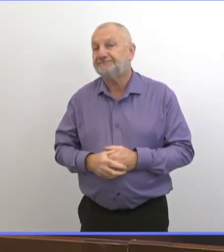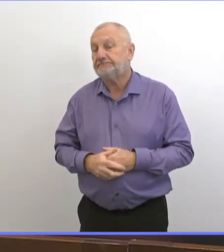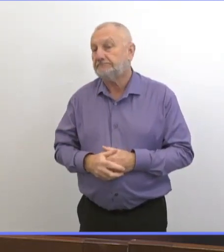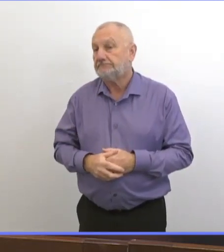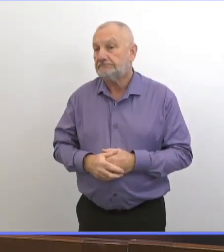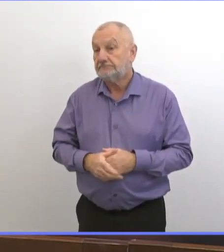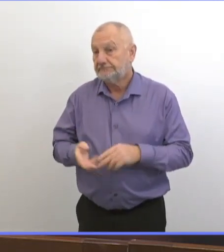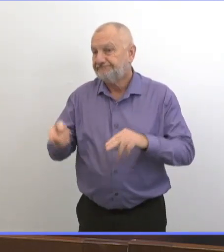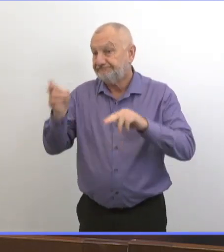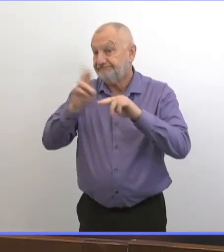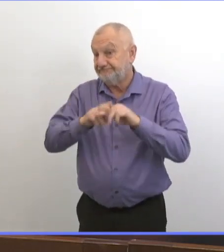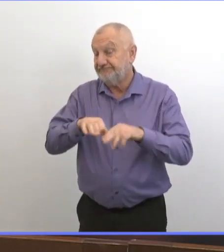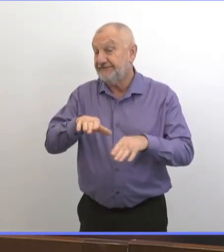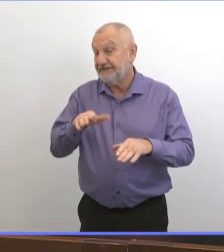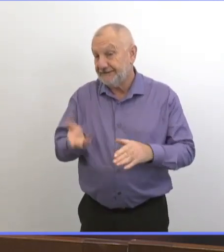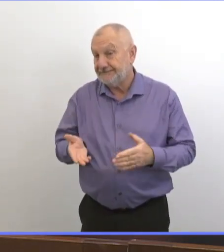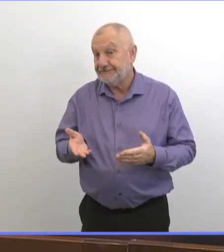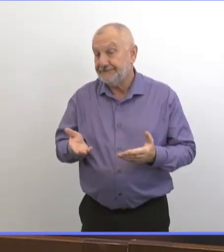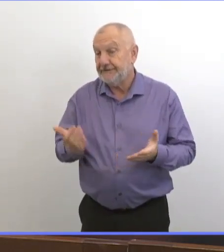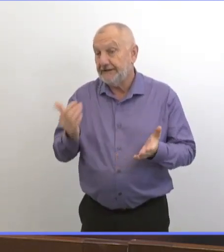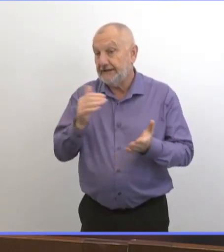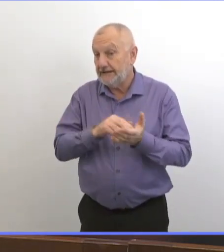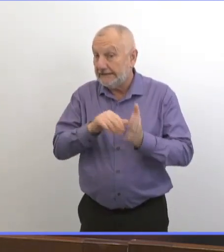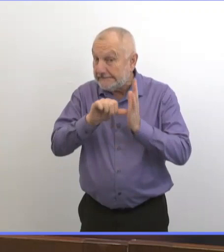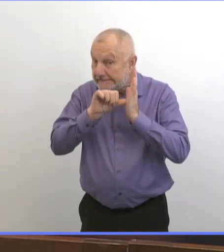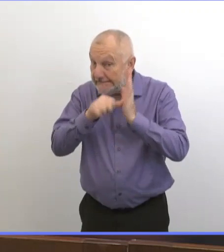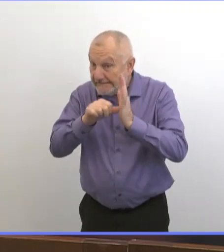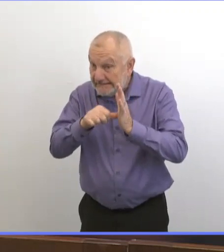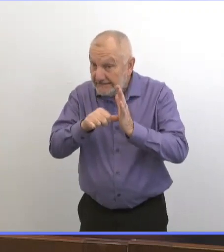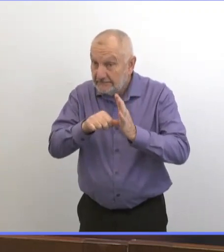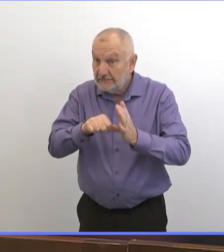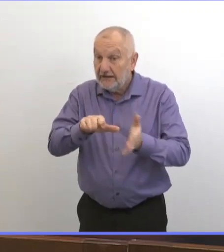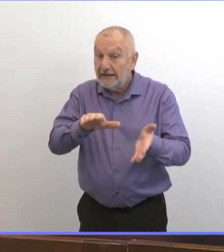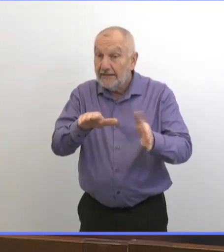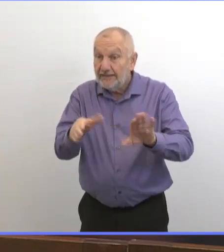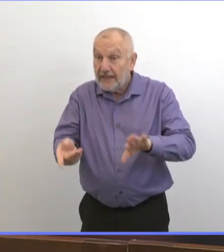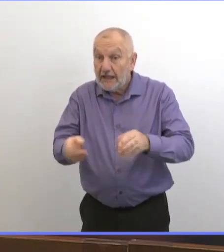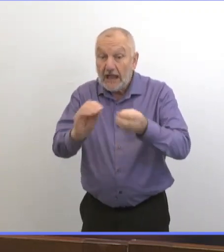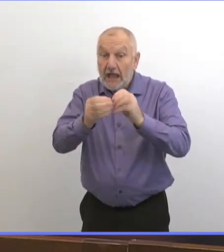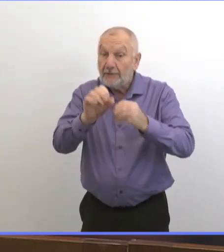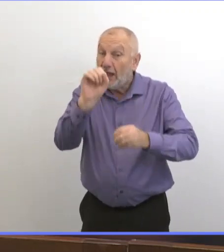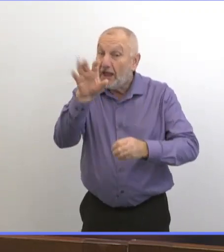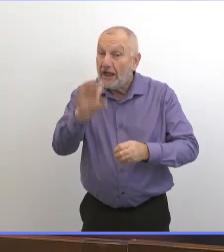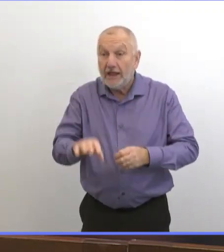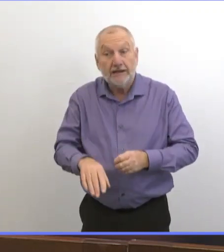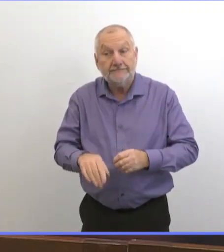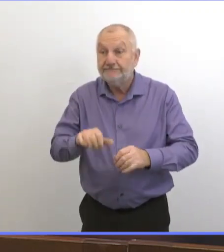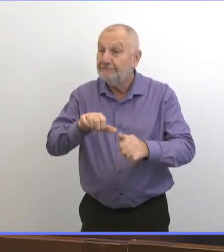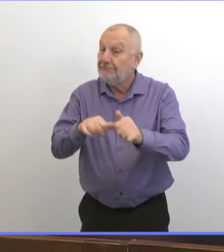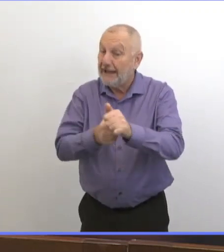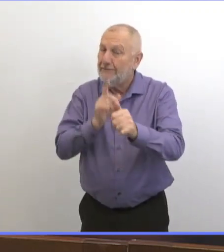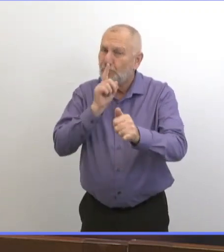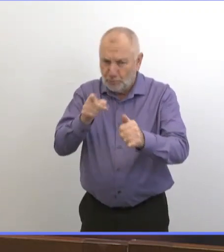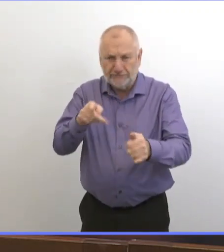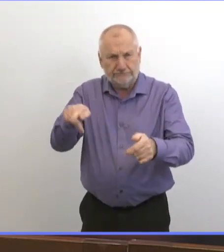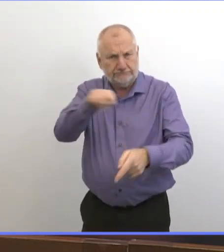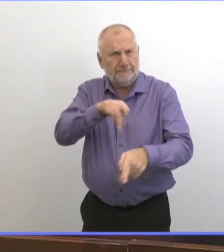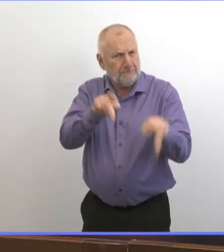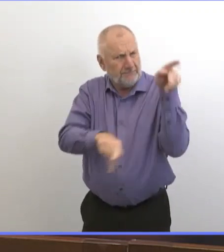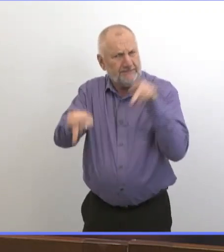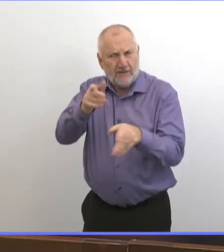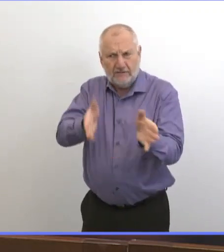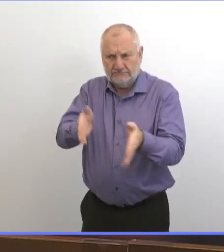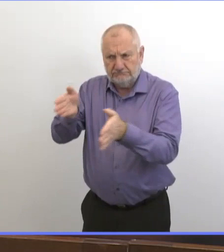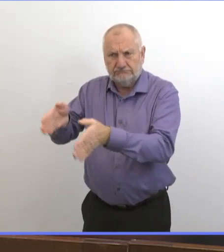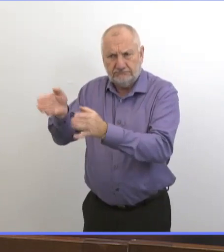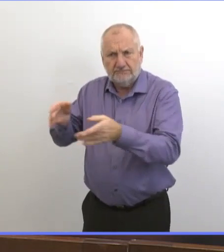Donc on continue de dire que ces décès c'est plus que des chiffres, c'est des personnes aimées, c'est des personnes qui nous manquent